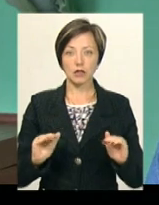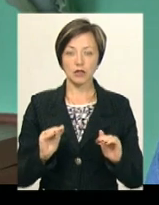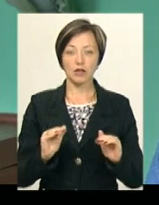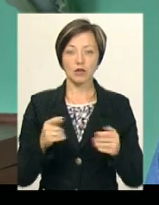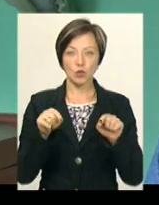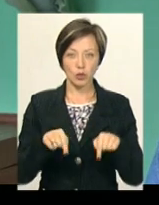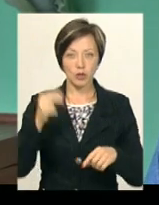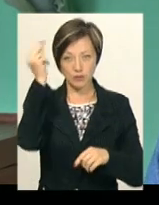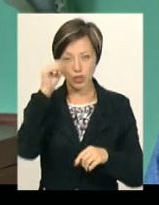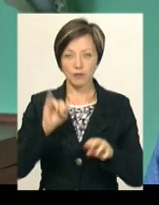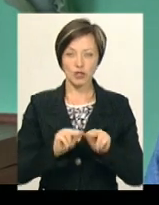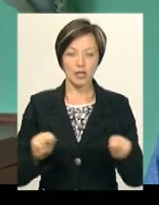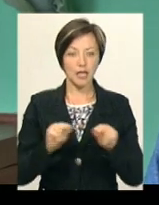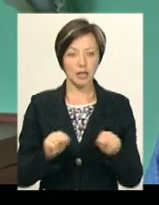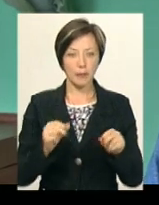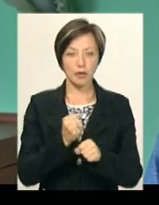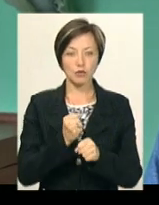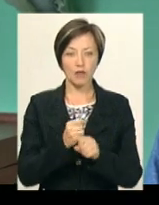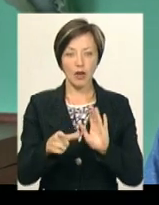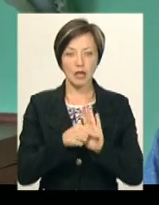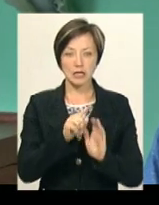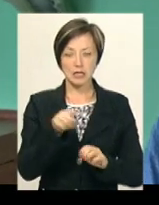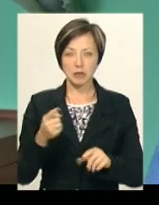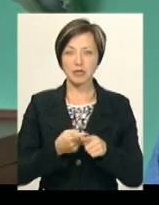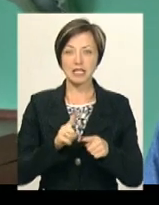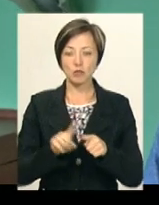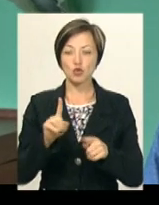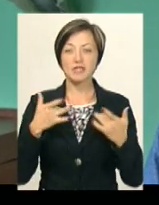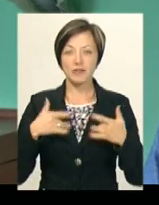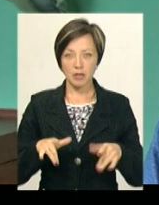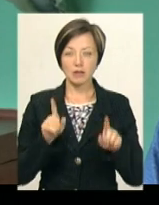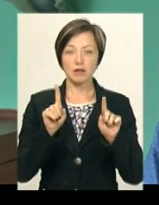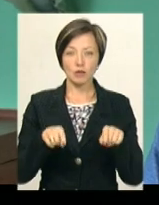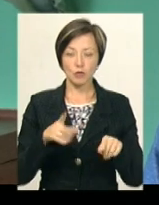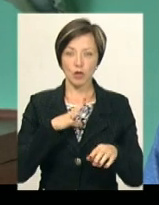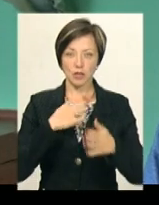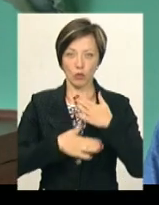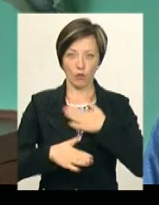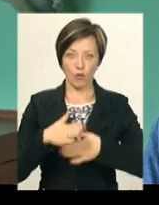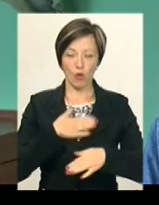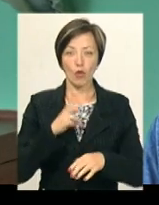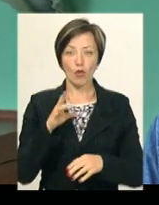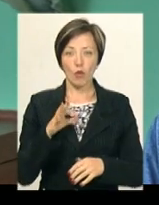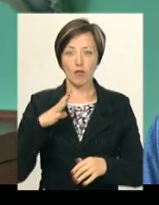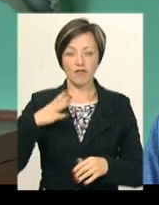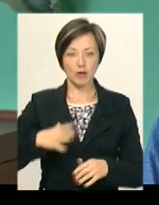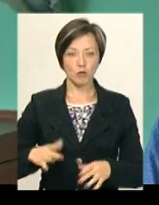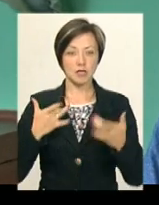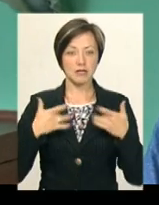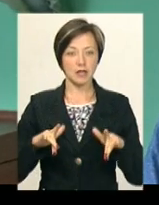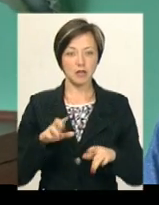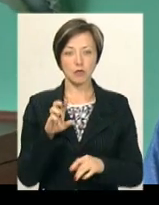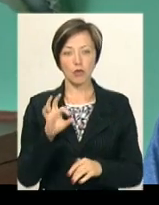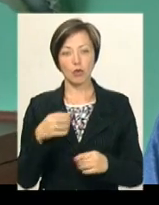навчаються, і вчителі, які працювали з ними. Цими вчителями, що звільнилися, вони були довольні, але вони були вимушені звільнитися,